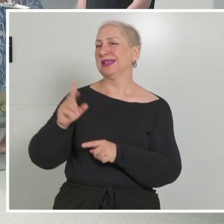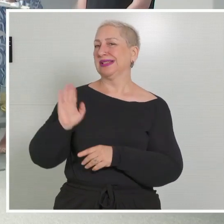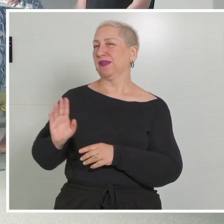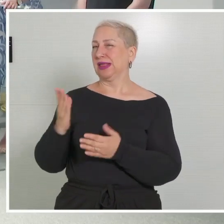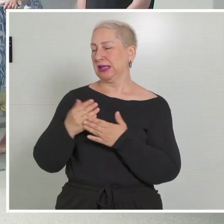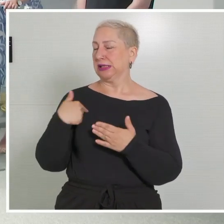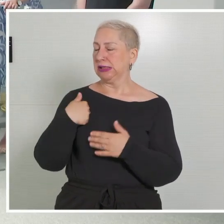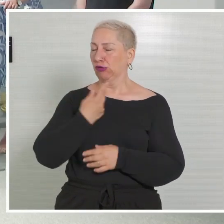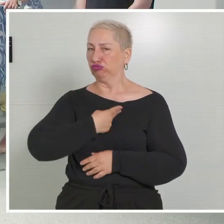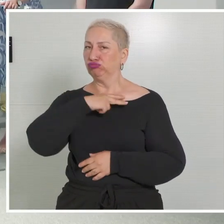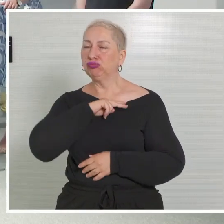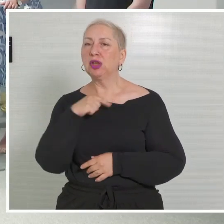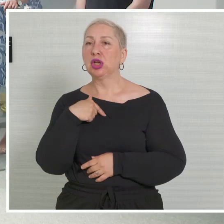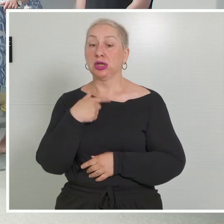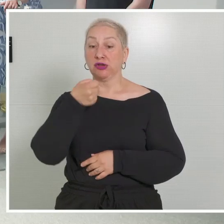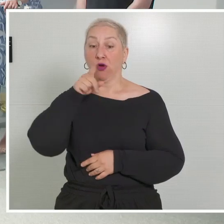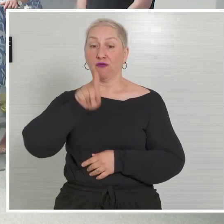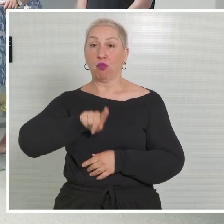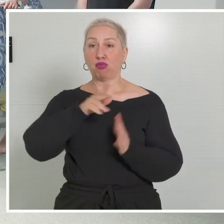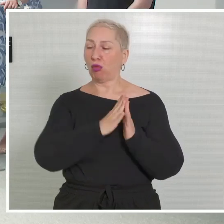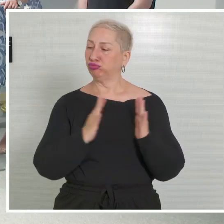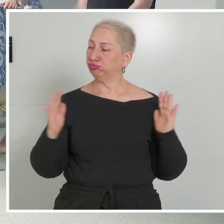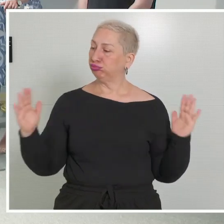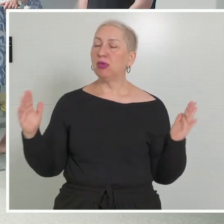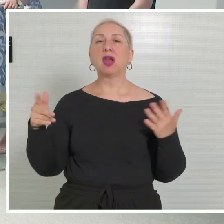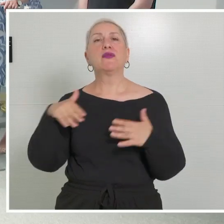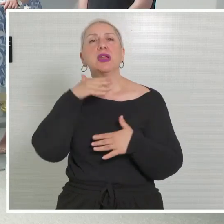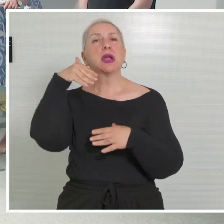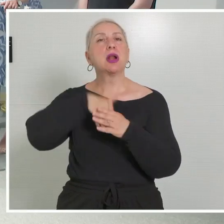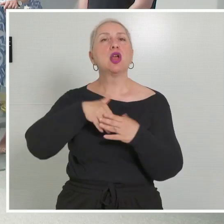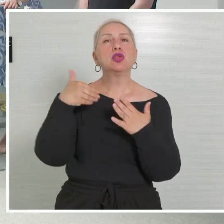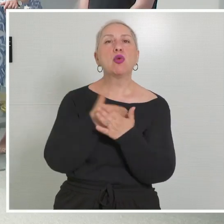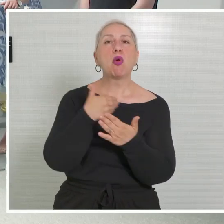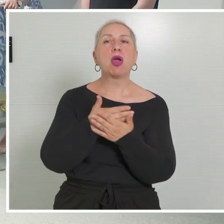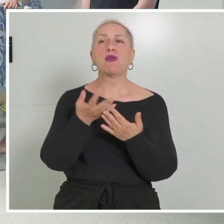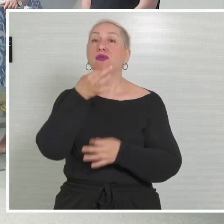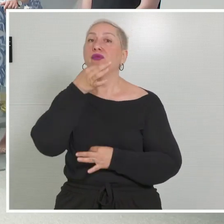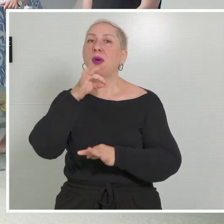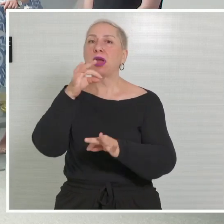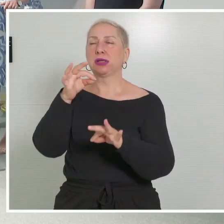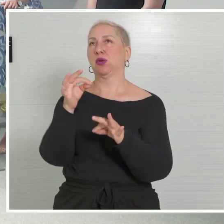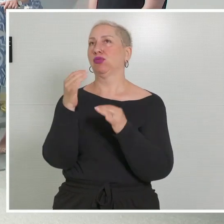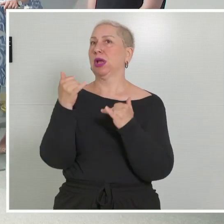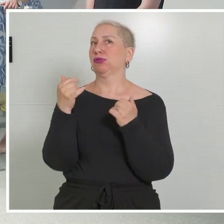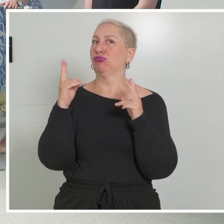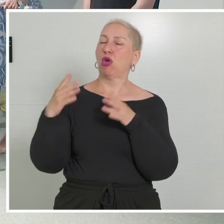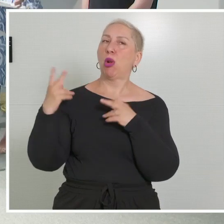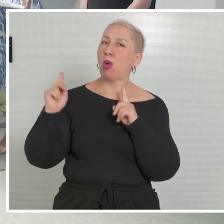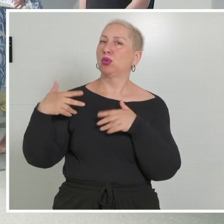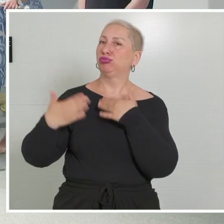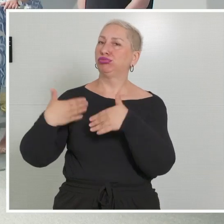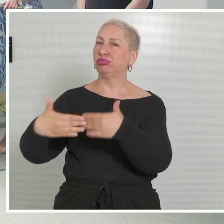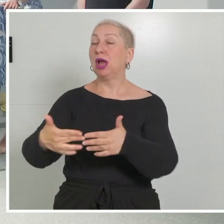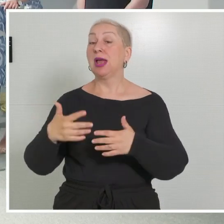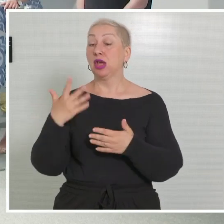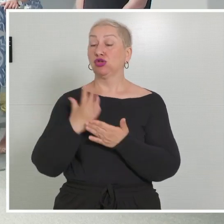wir genau in diesen zwölf Monaten sehr, sehr viele Neuerungen und Verbesserungen auf den Weg gebracht haben. Seit Jahresbeginn ist eine